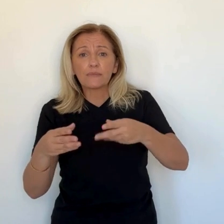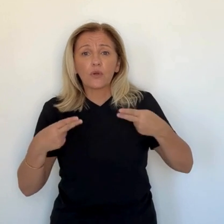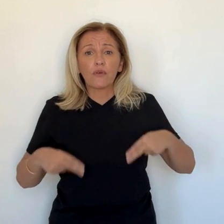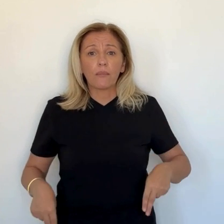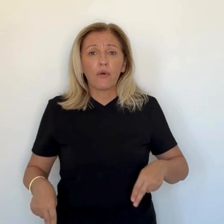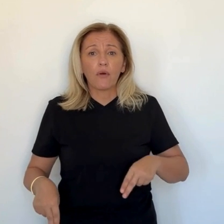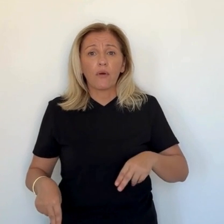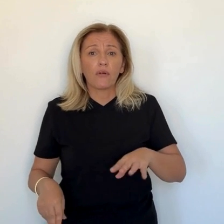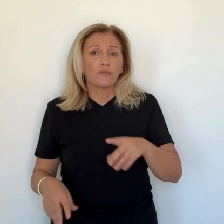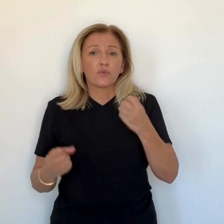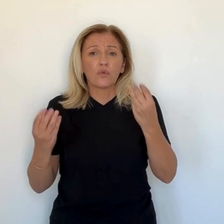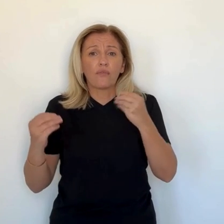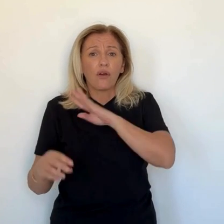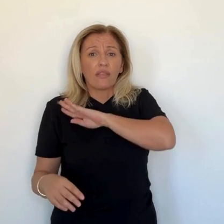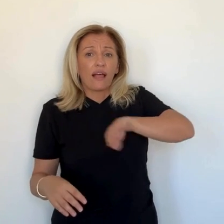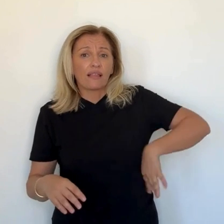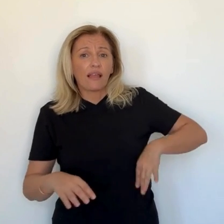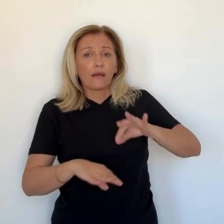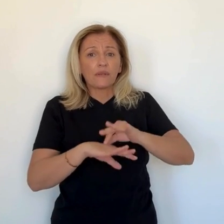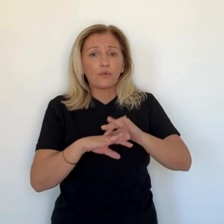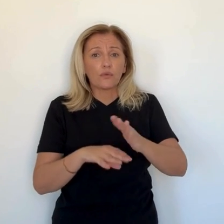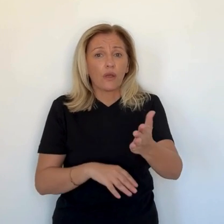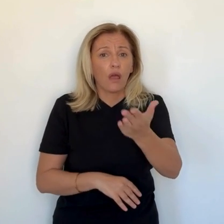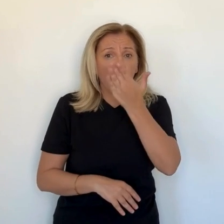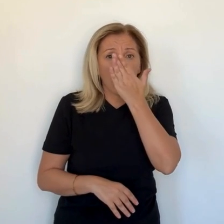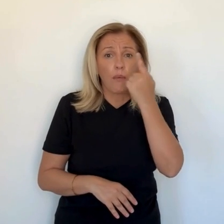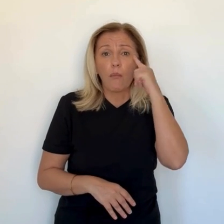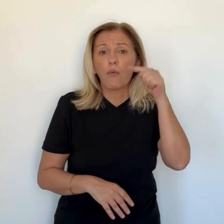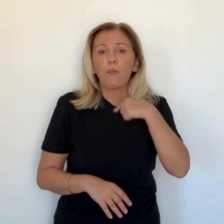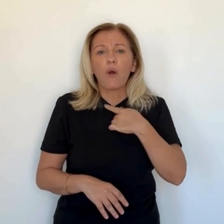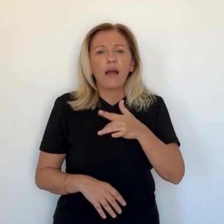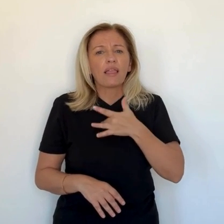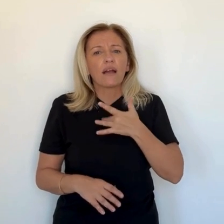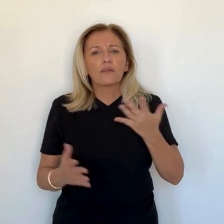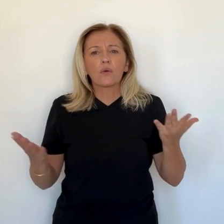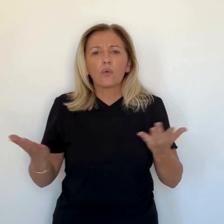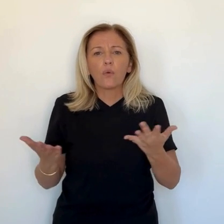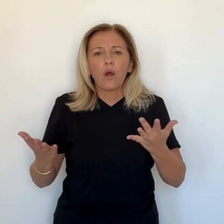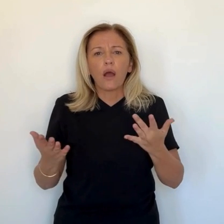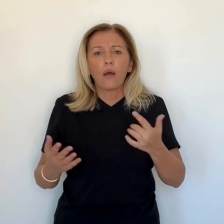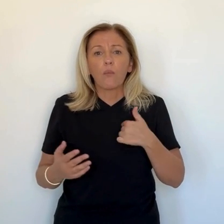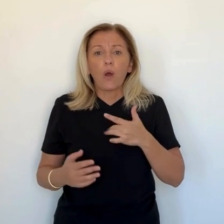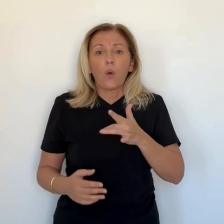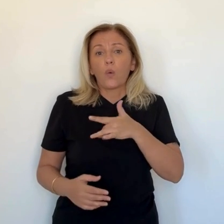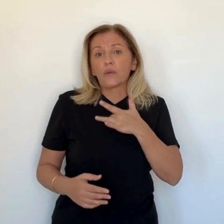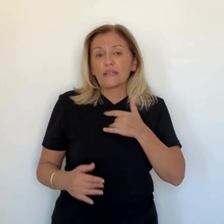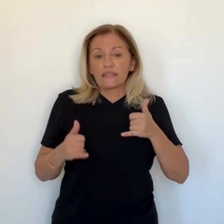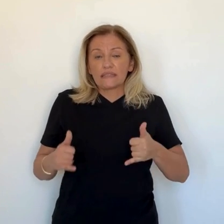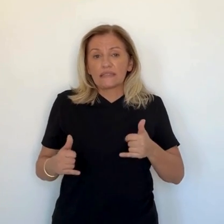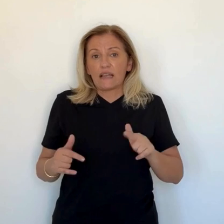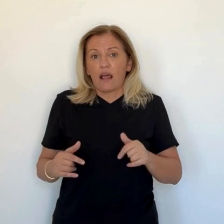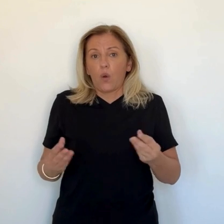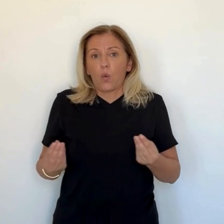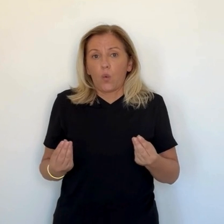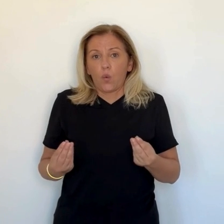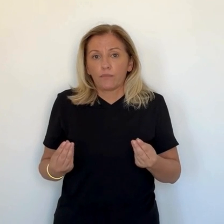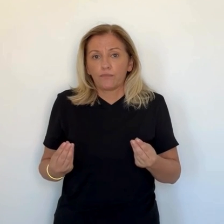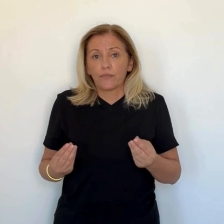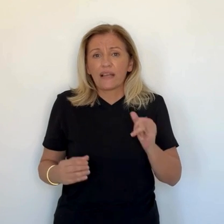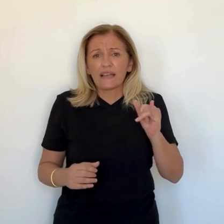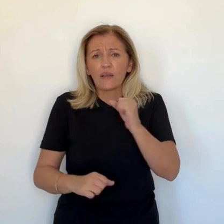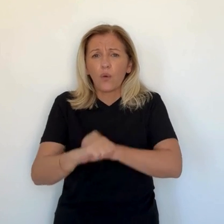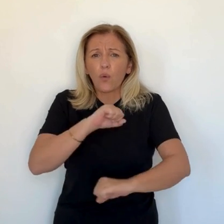avons beaucoup de choses à préparer. Ensuite, des participations gouvernementales, ça se décide, vous le savez, dans les derniers moments.